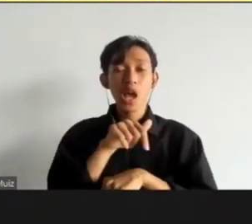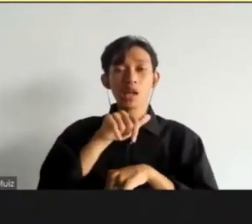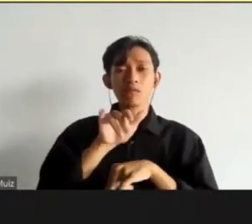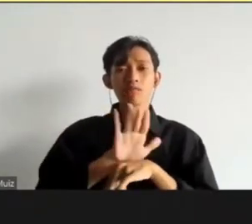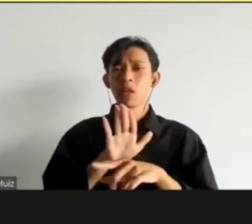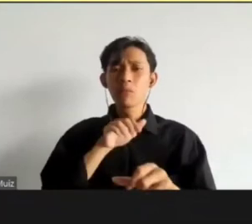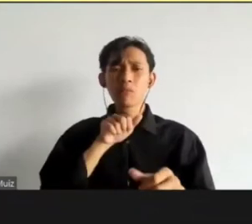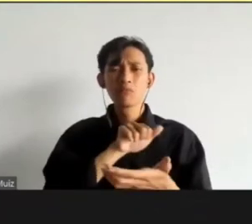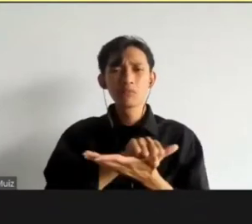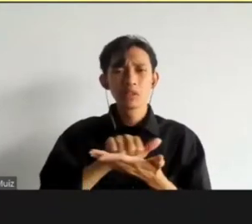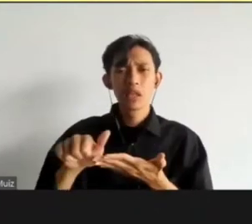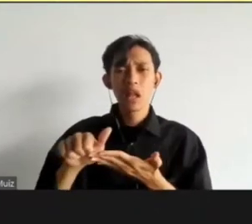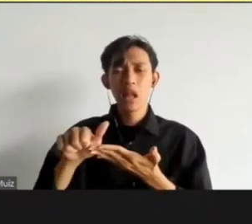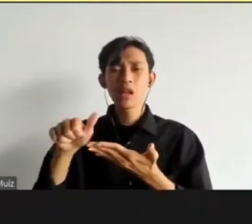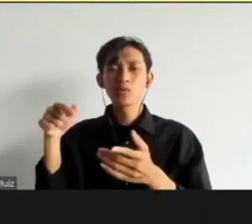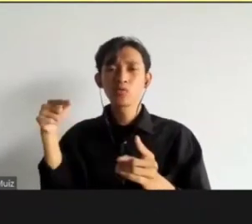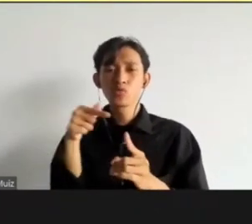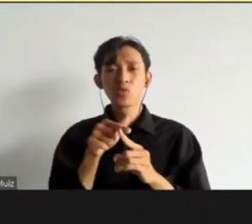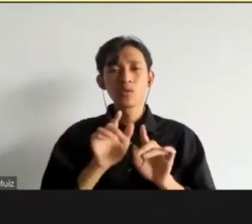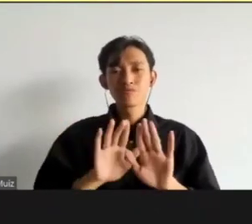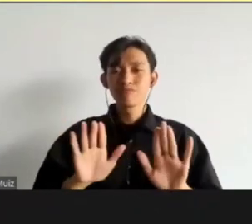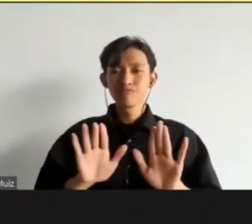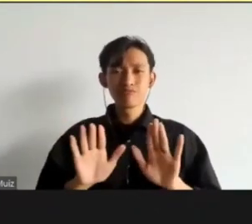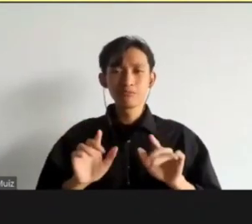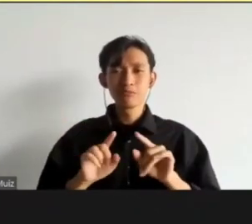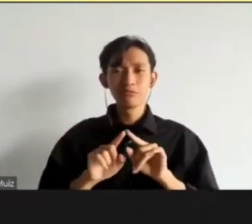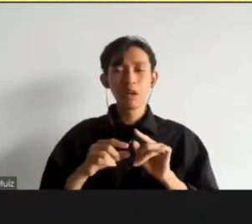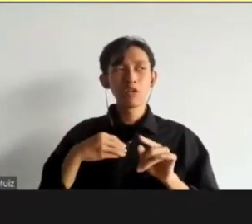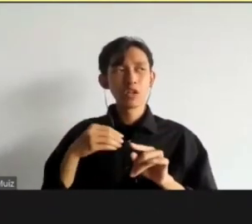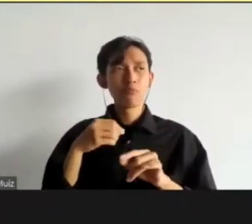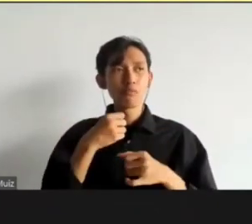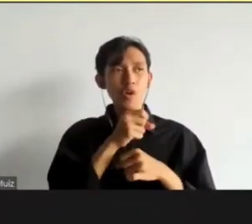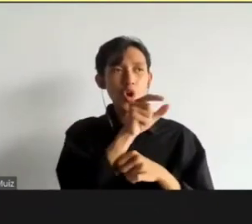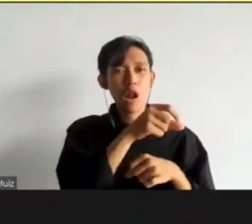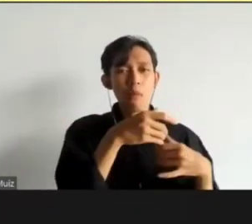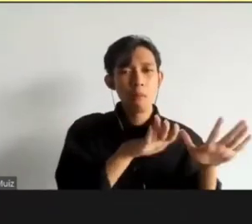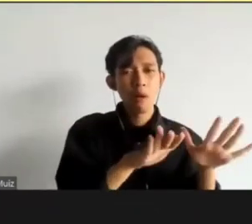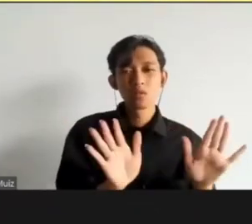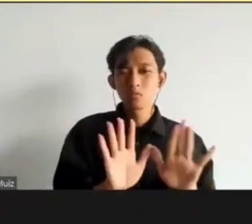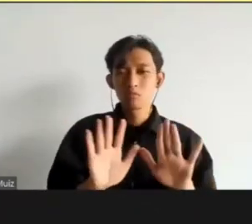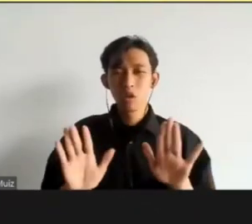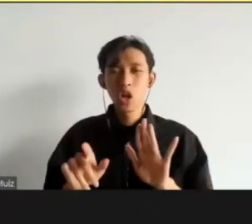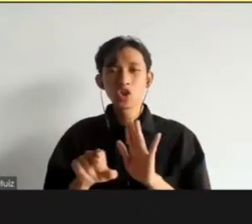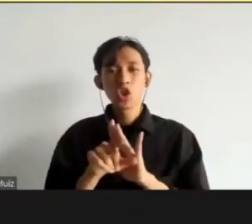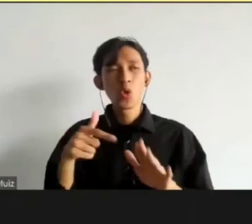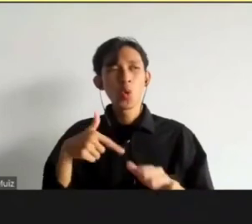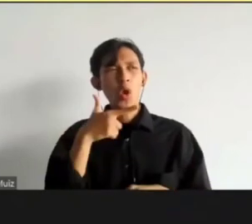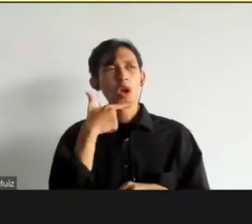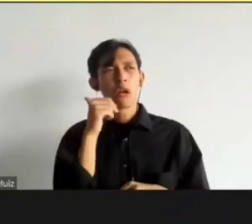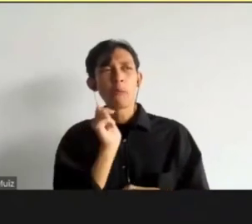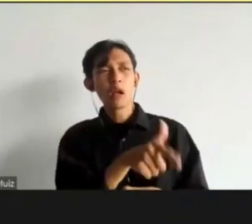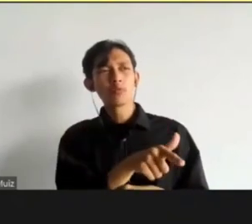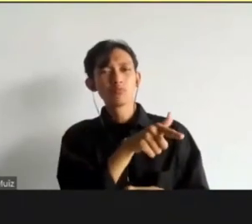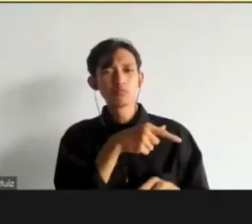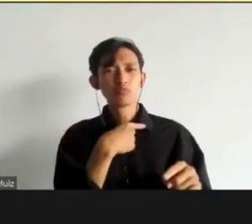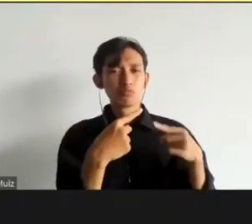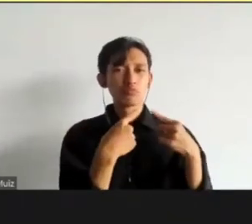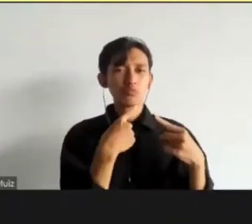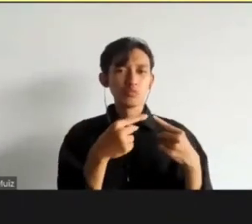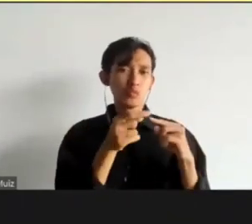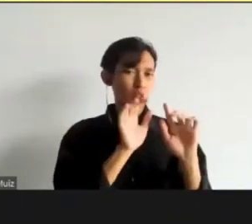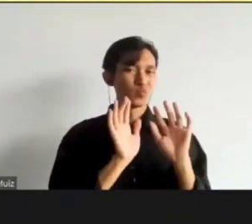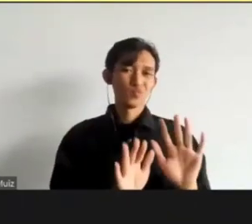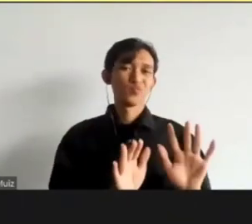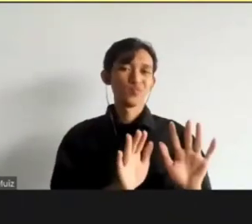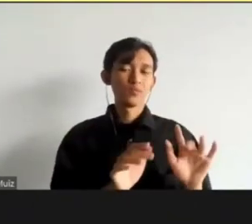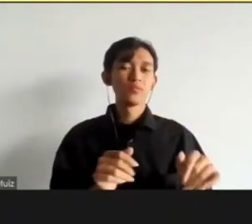tujuan pemidanaan. Jadi jangan khawatir plea bargain itu membuat orang bebas, karena sering orang kalau berkata enak banget ya kalau plea bargain itu bisa negosiasi.